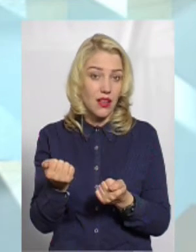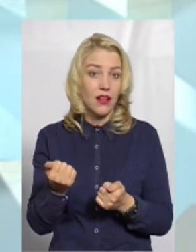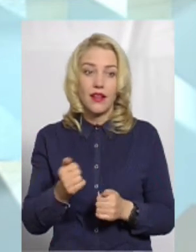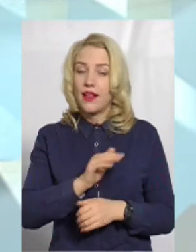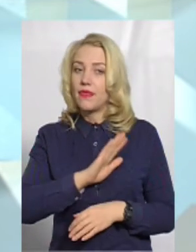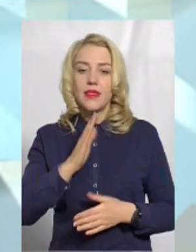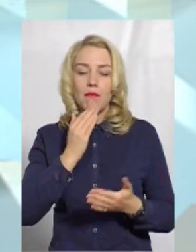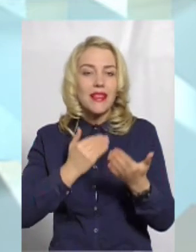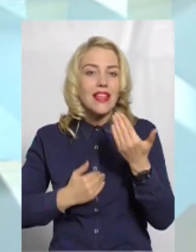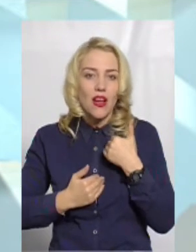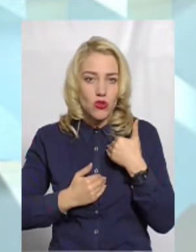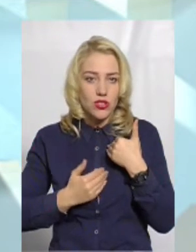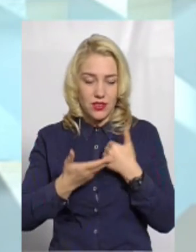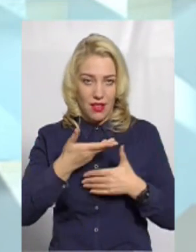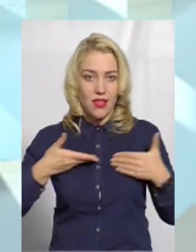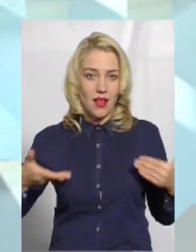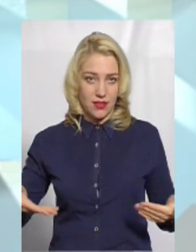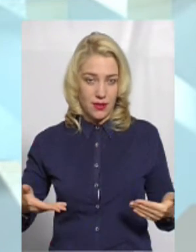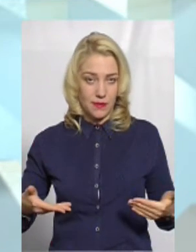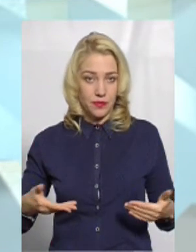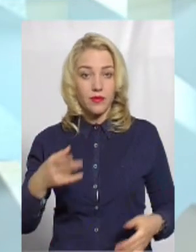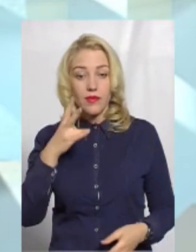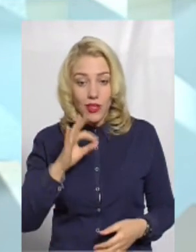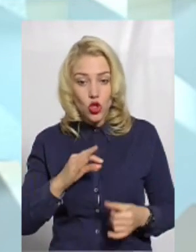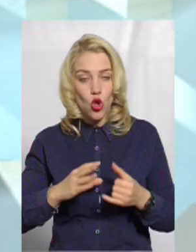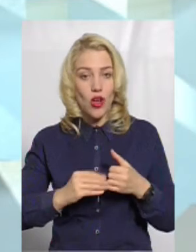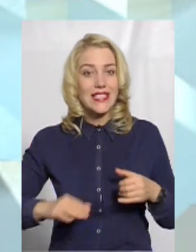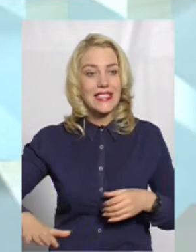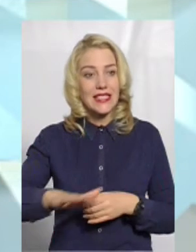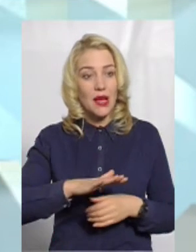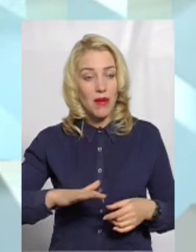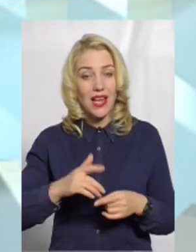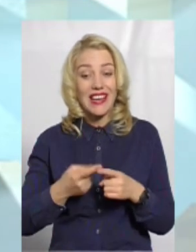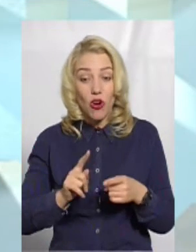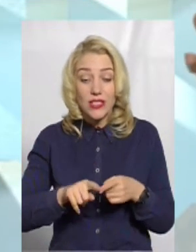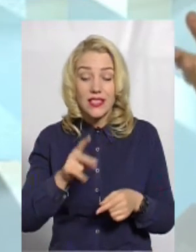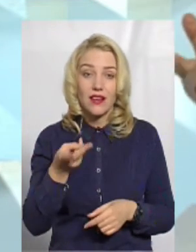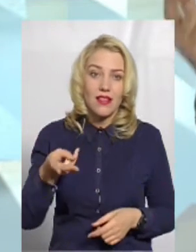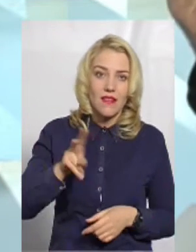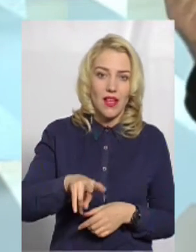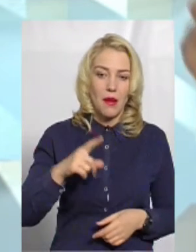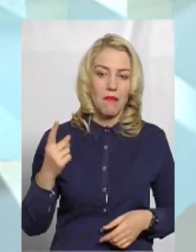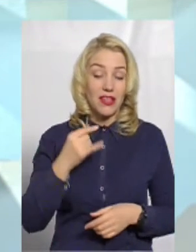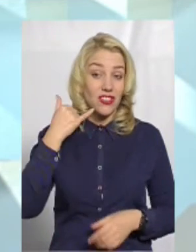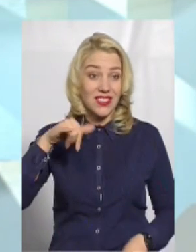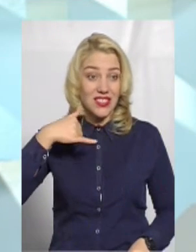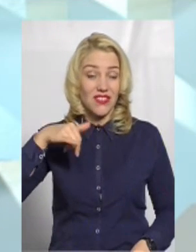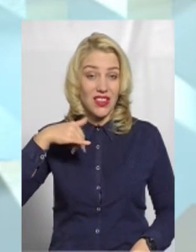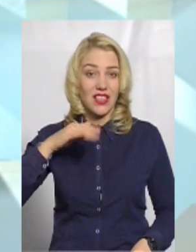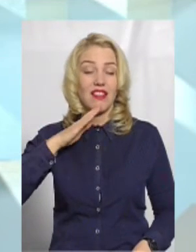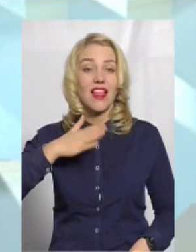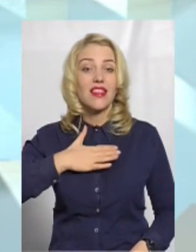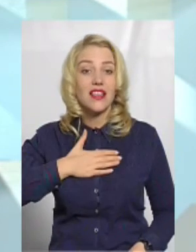Не питай, не питаючись нас. Але ж земля, це ж от цих два перших дзвінки на наші